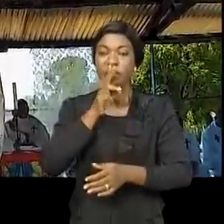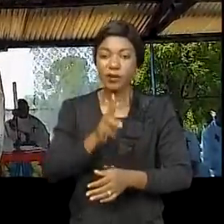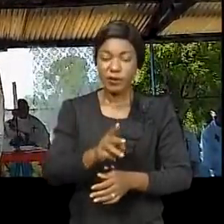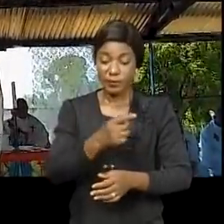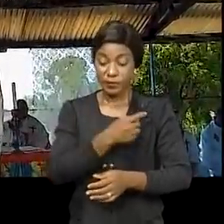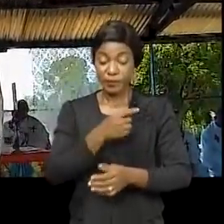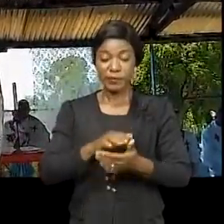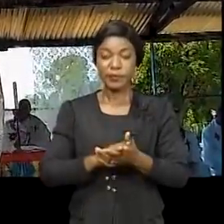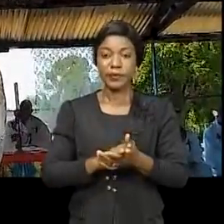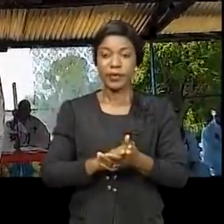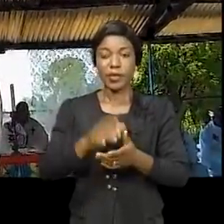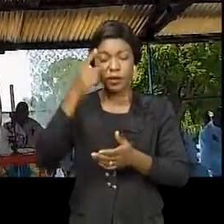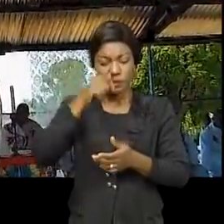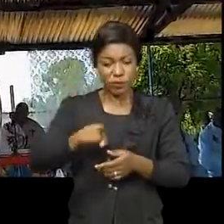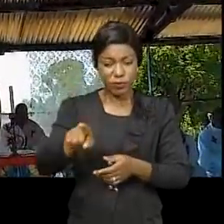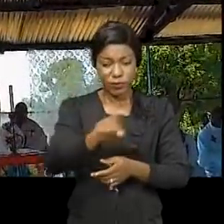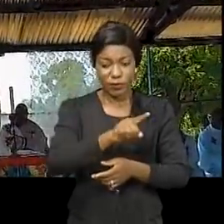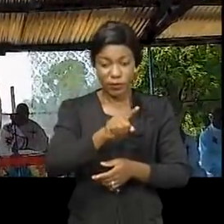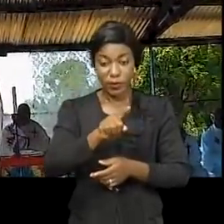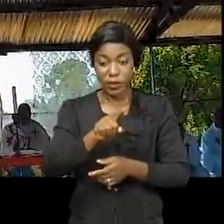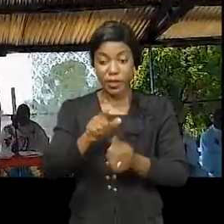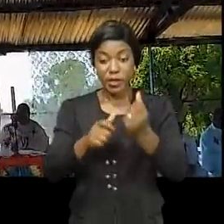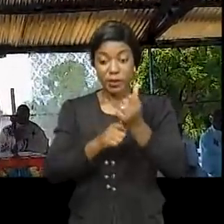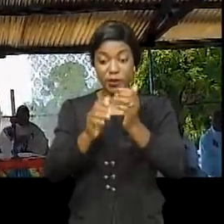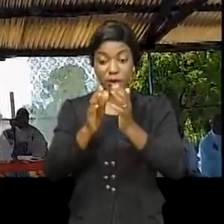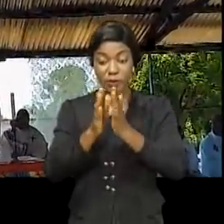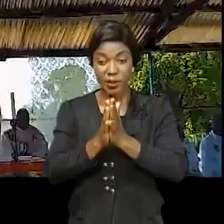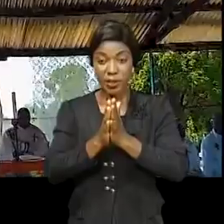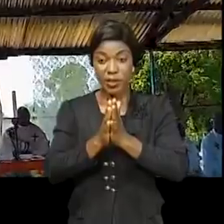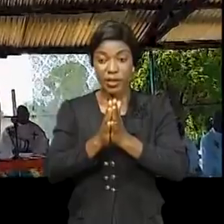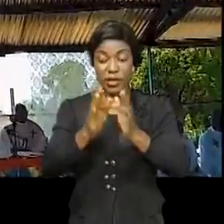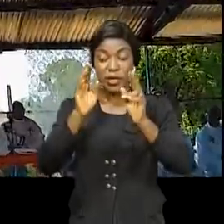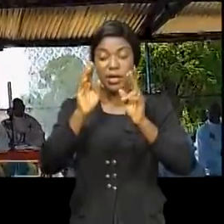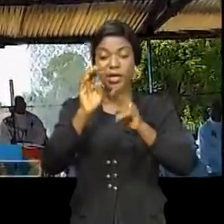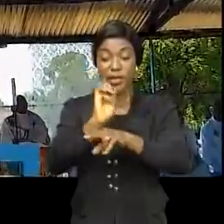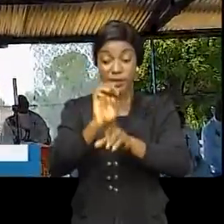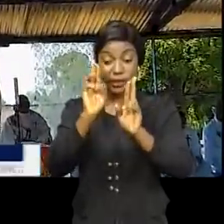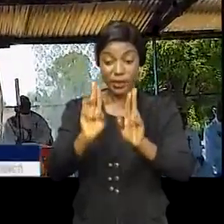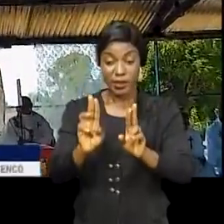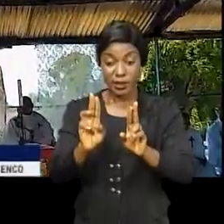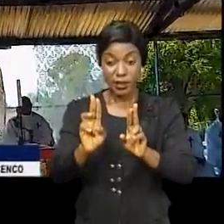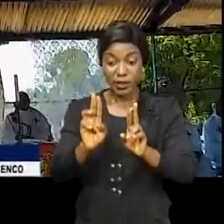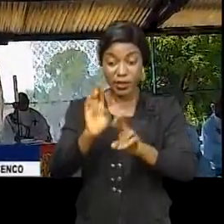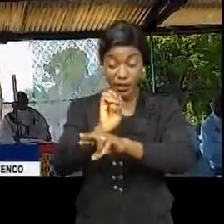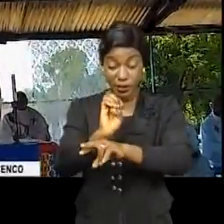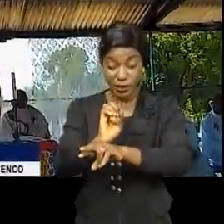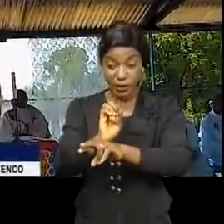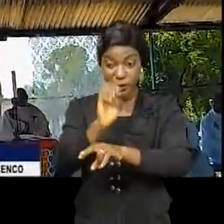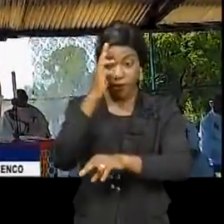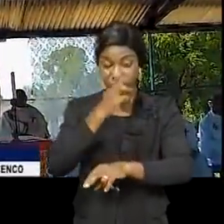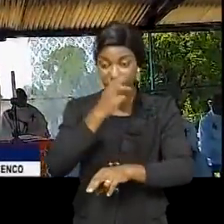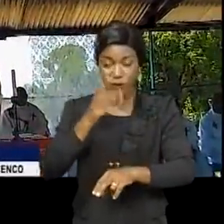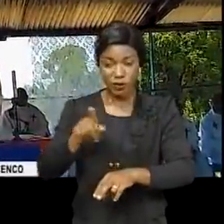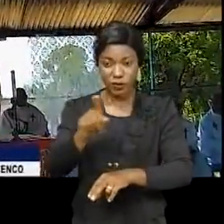pour que vous, les catholiques, vous soyez fiers de votre église et que vous